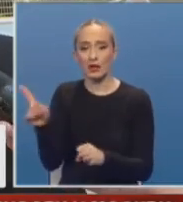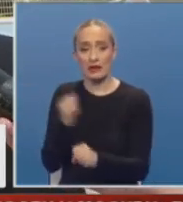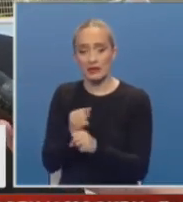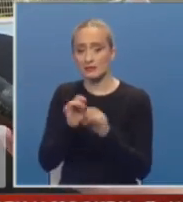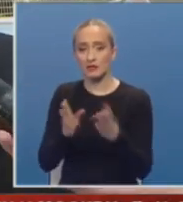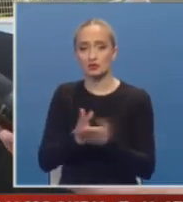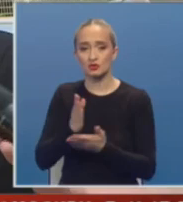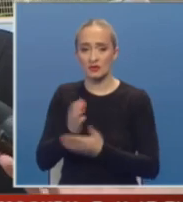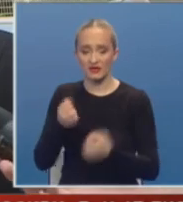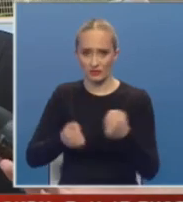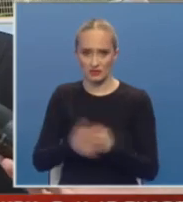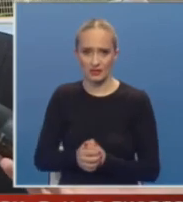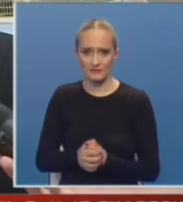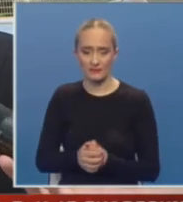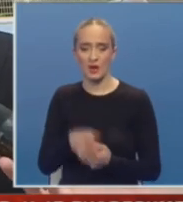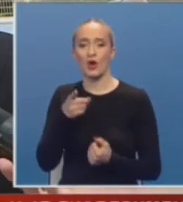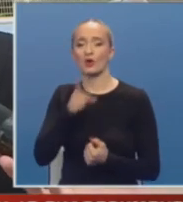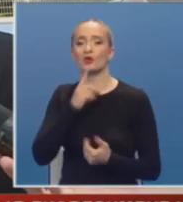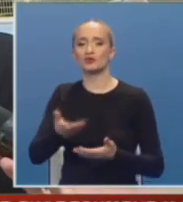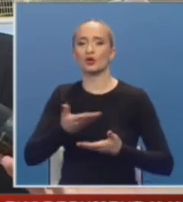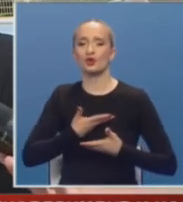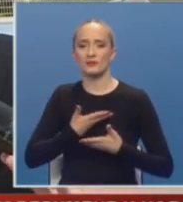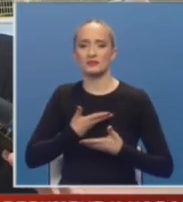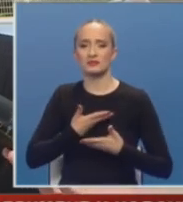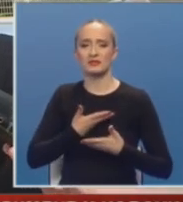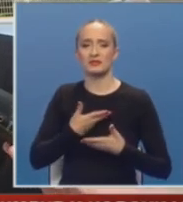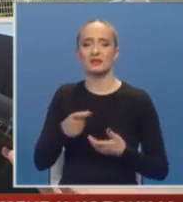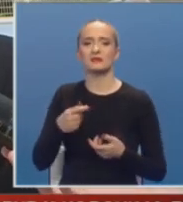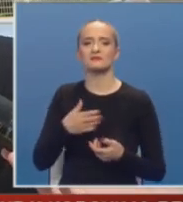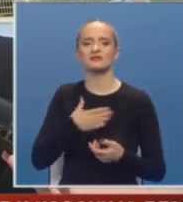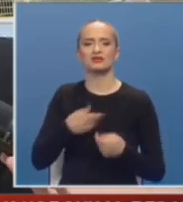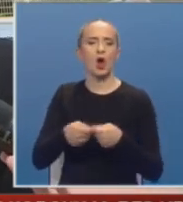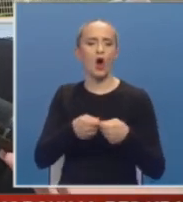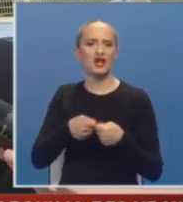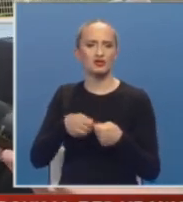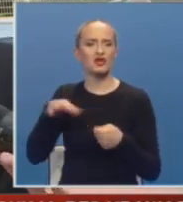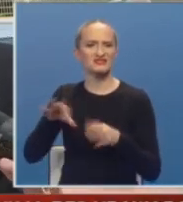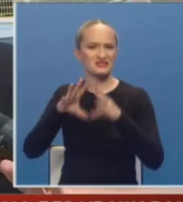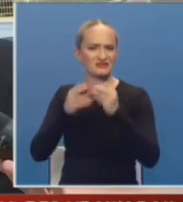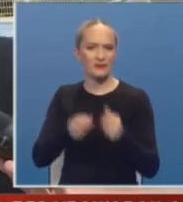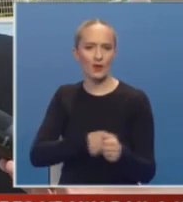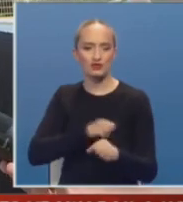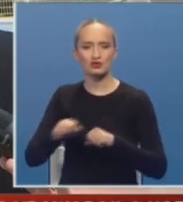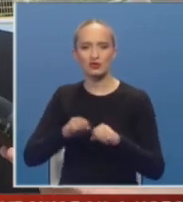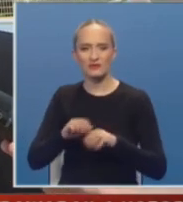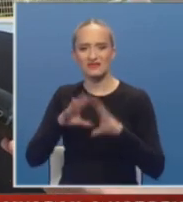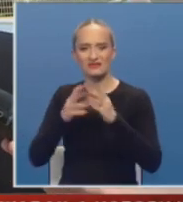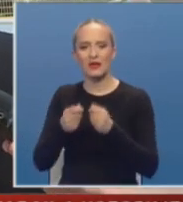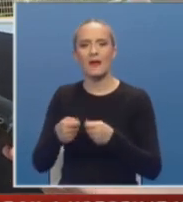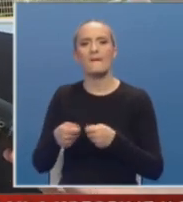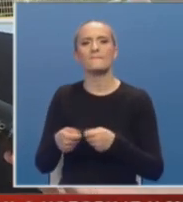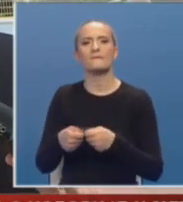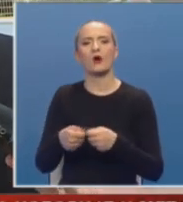ni obavljati bez službenih vozila. Dakle koje će dobiti sve naše organice jedinice, sve policijske uprave i sve